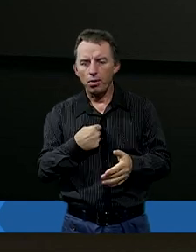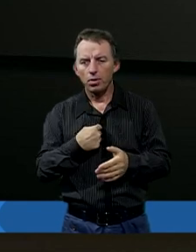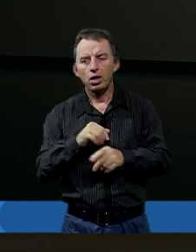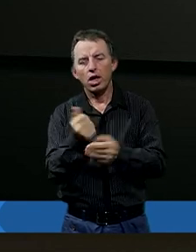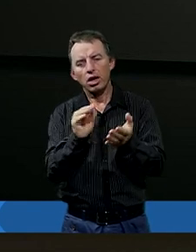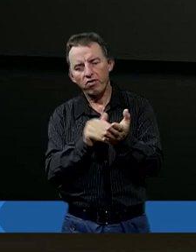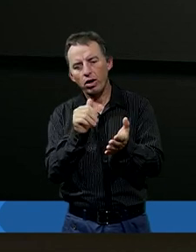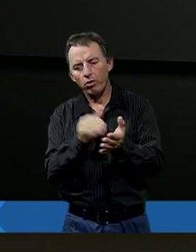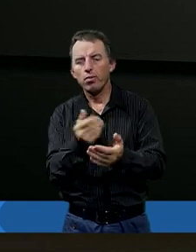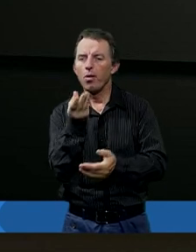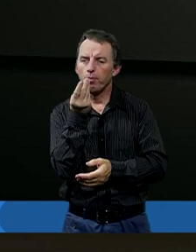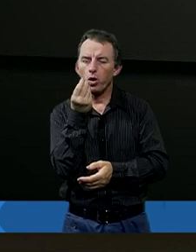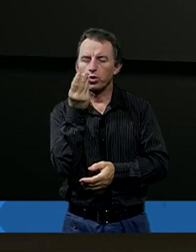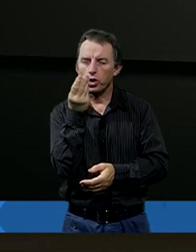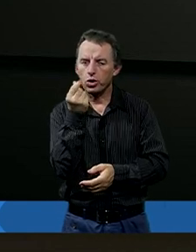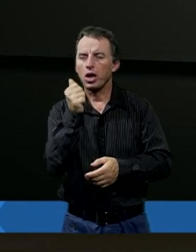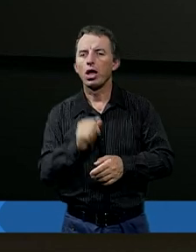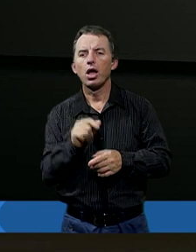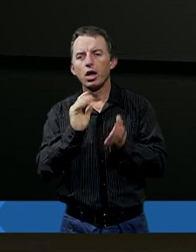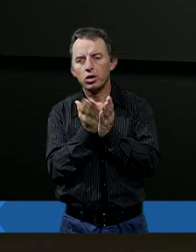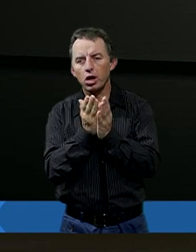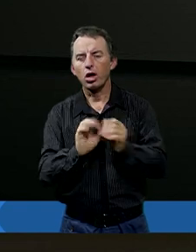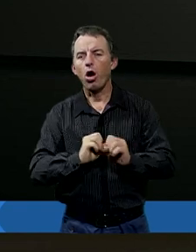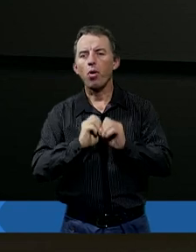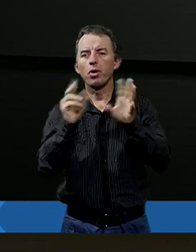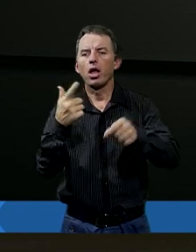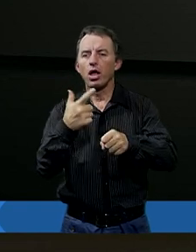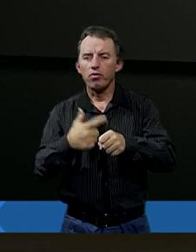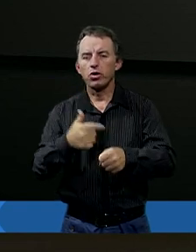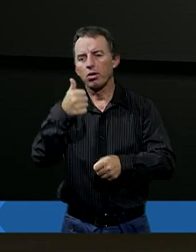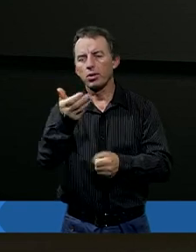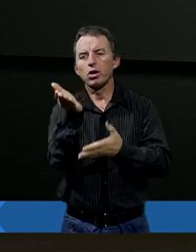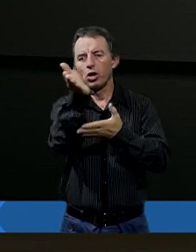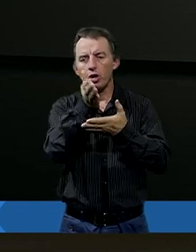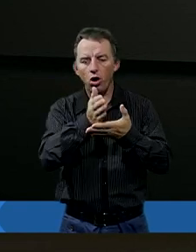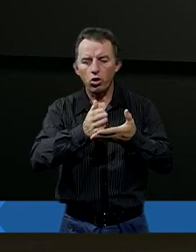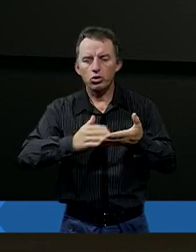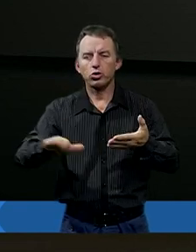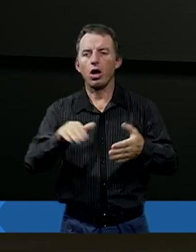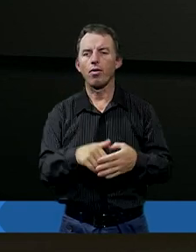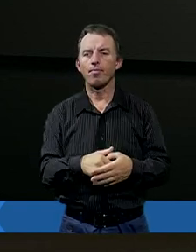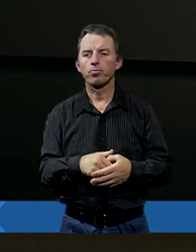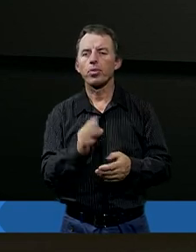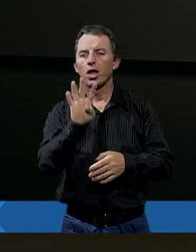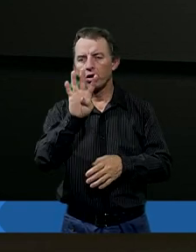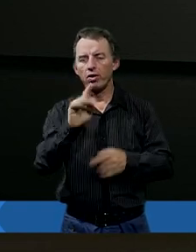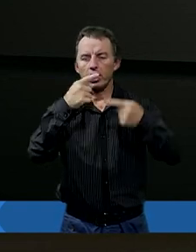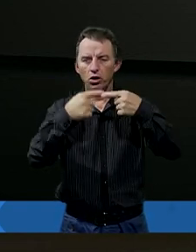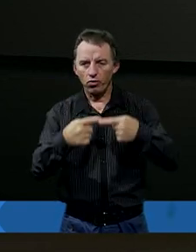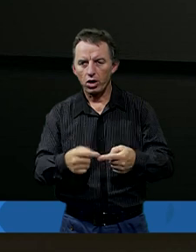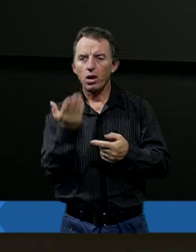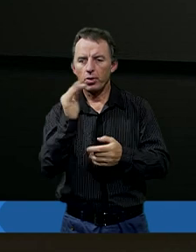dla mnie jest niezwykłym pocieszeniem. Z Księgi Objawienia, dwudziesty pierwszy rozdział i czwarty